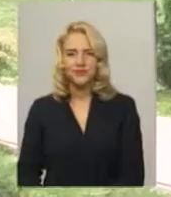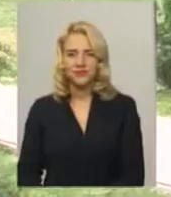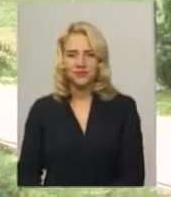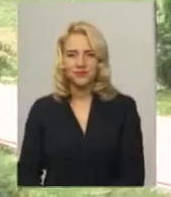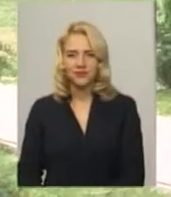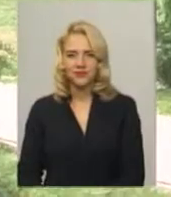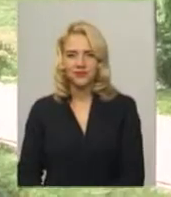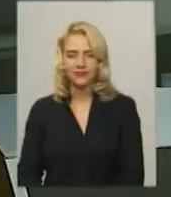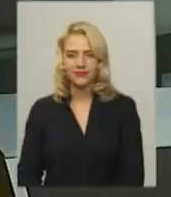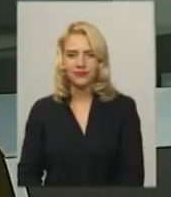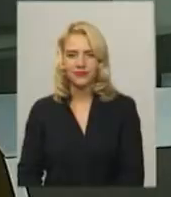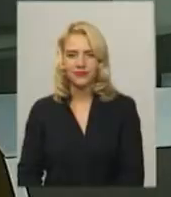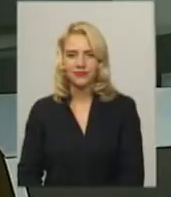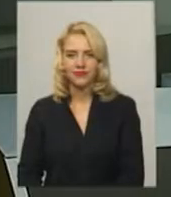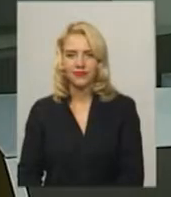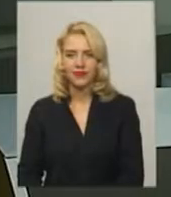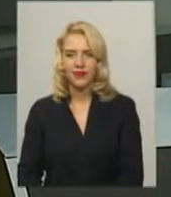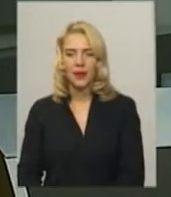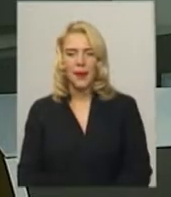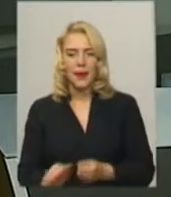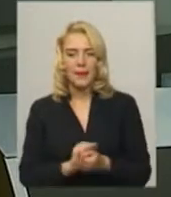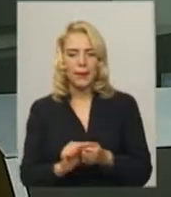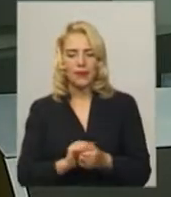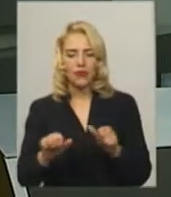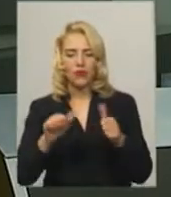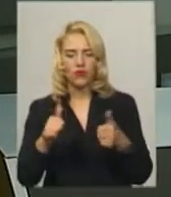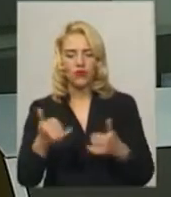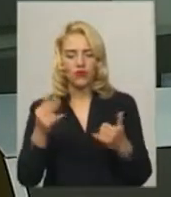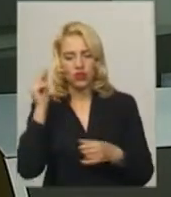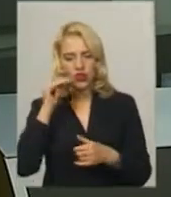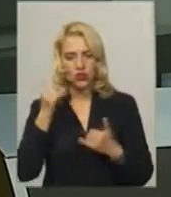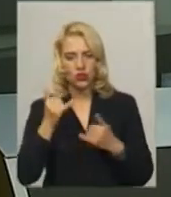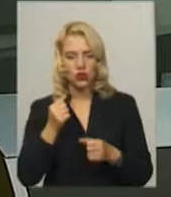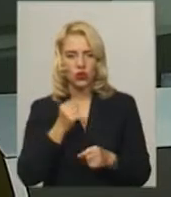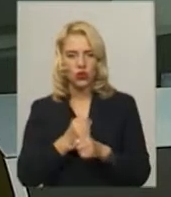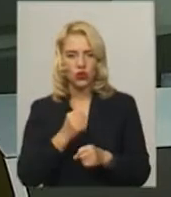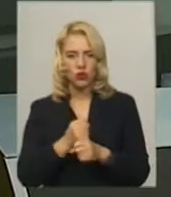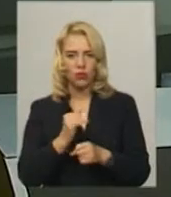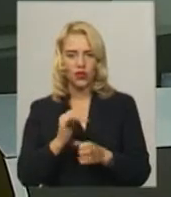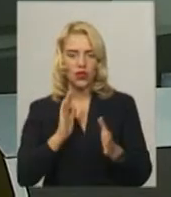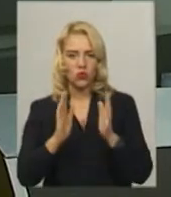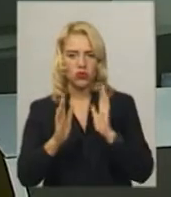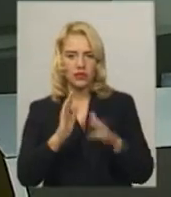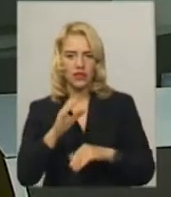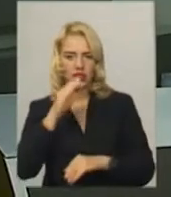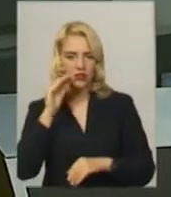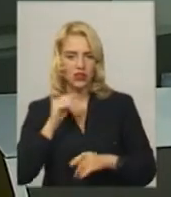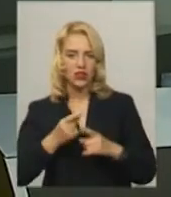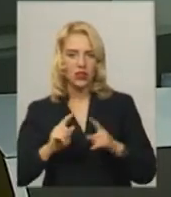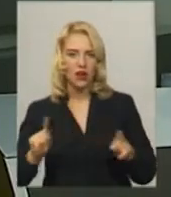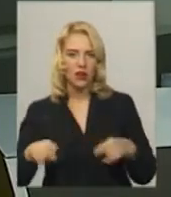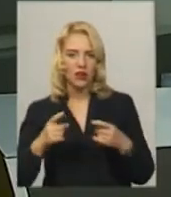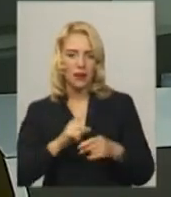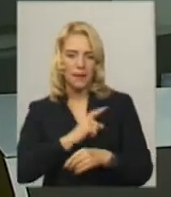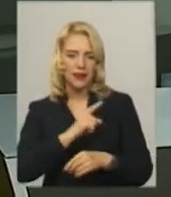Хмельницький. Паперові фігурки вчили сьогодні робити просто небо у сквері імені Тараса Шевченка. Організувала